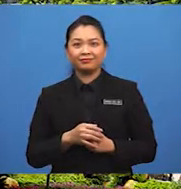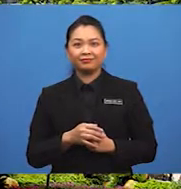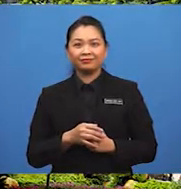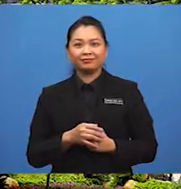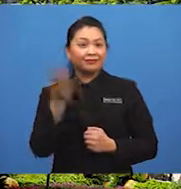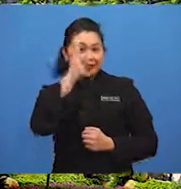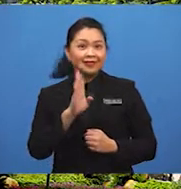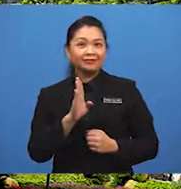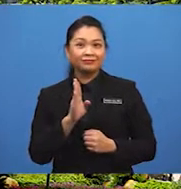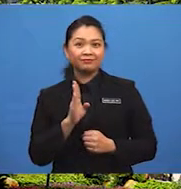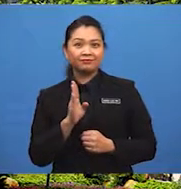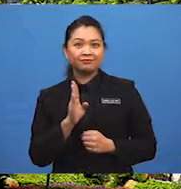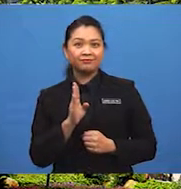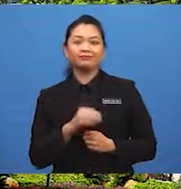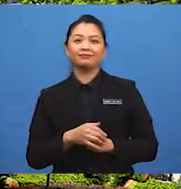Pernah?